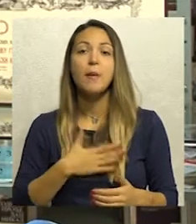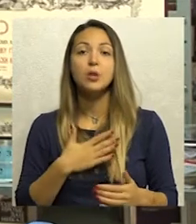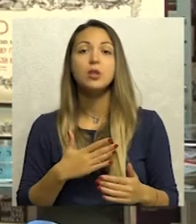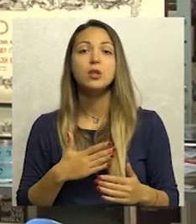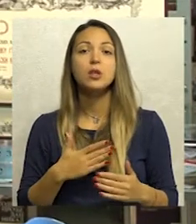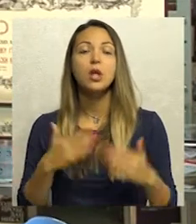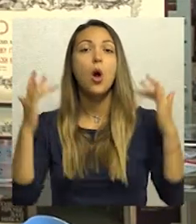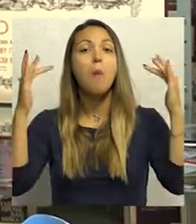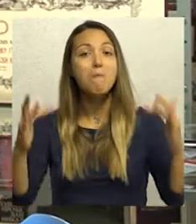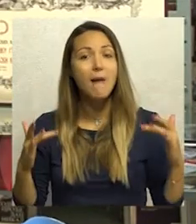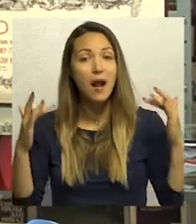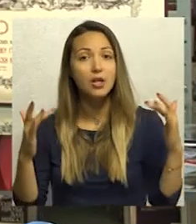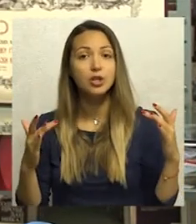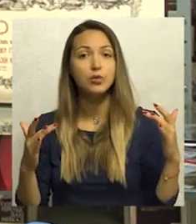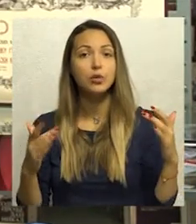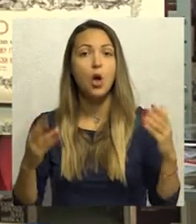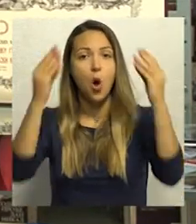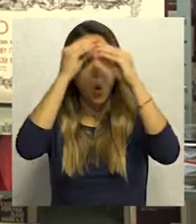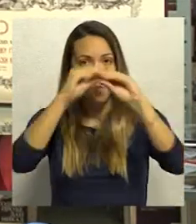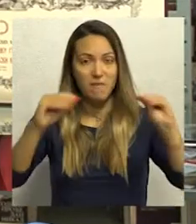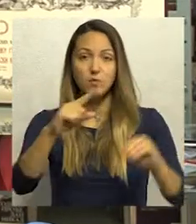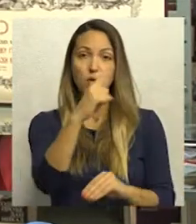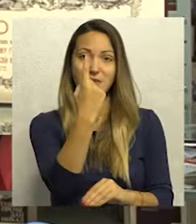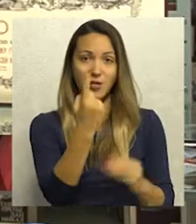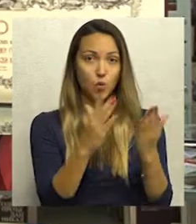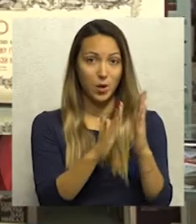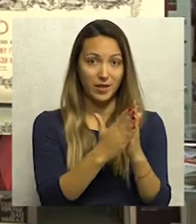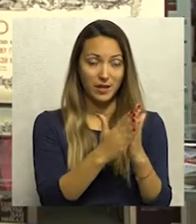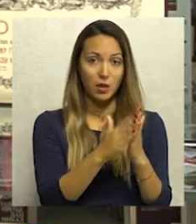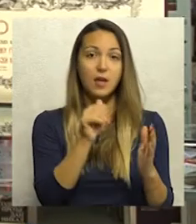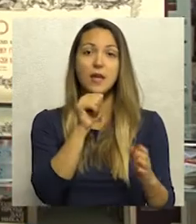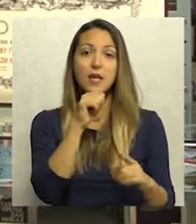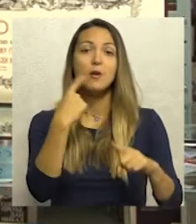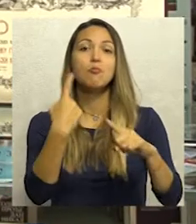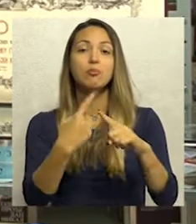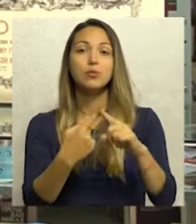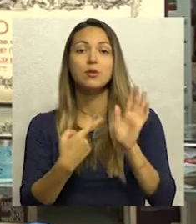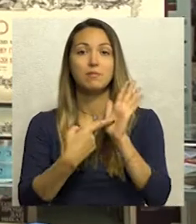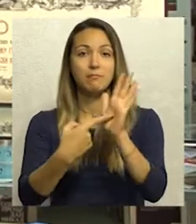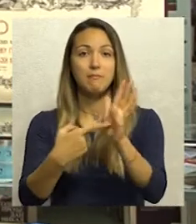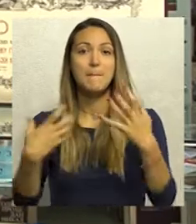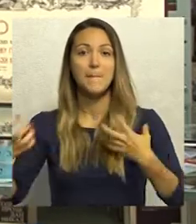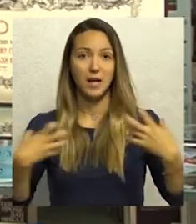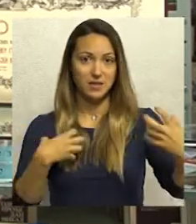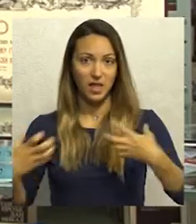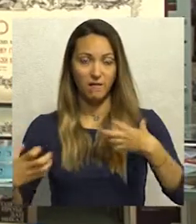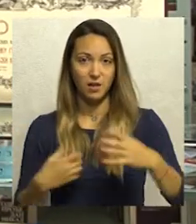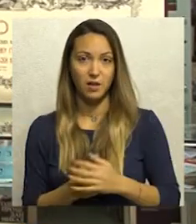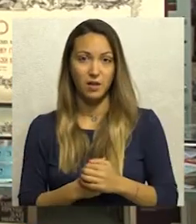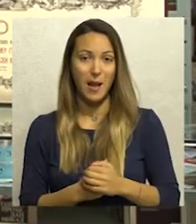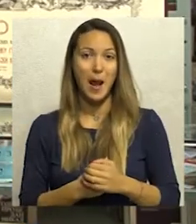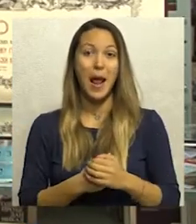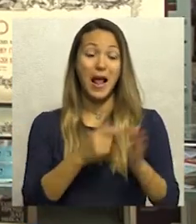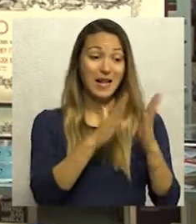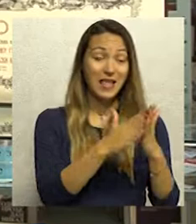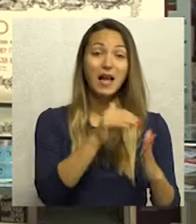što ćemo objaviti jednu knjigu i pripremiti jednu predstavu. Ta knjiga i ta predstava su u